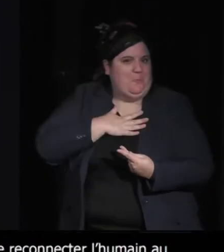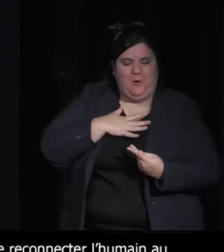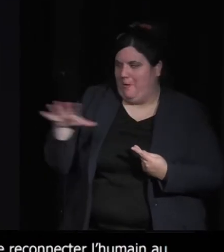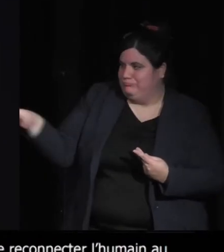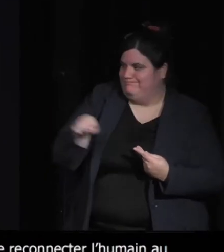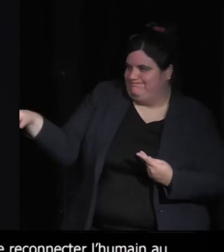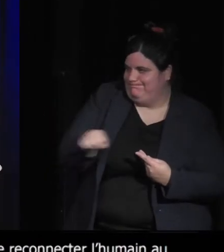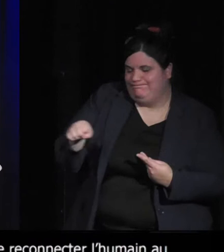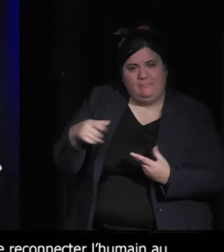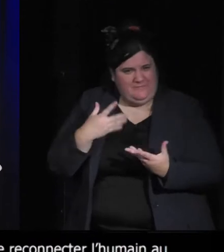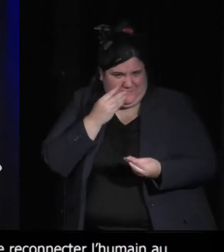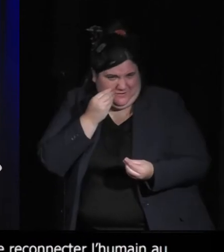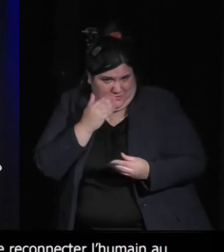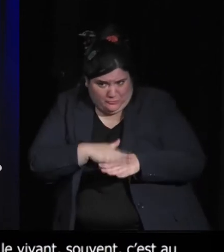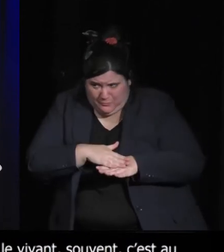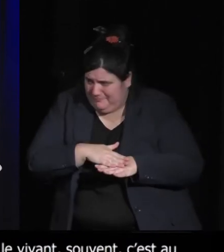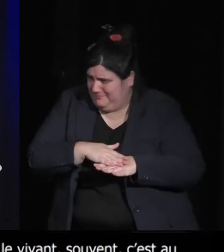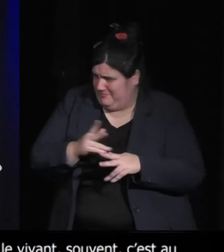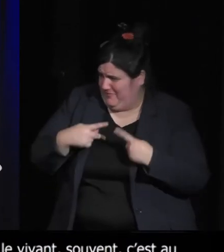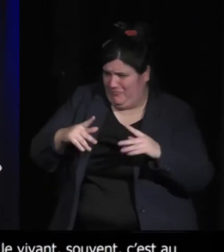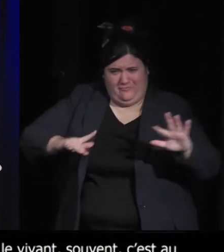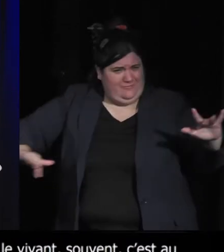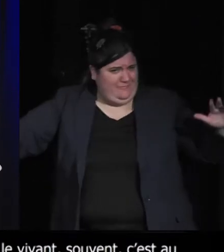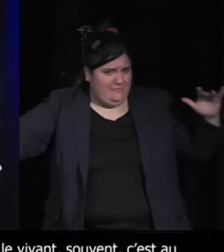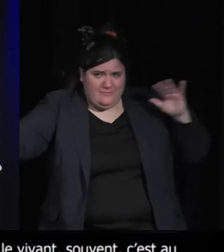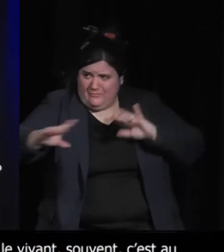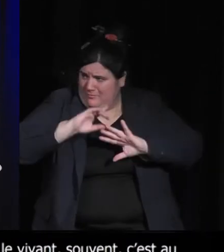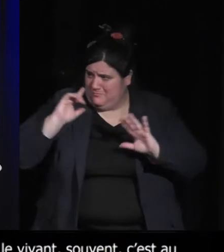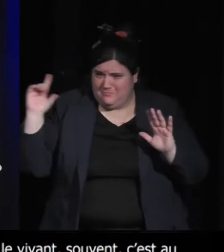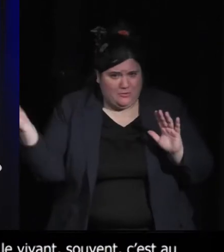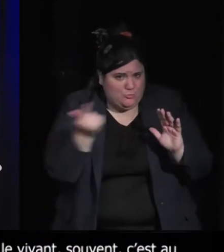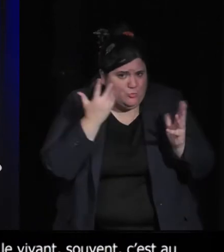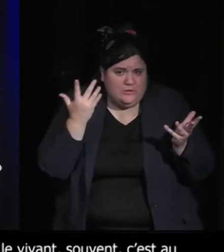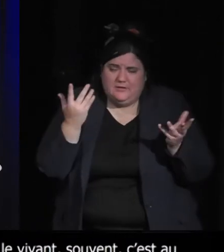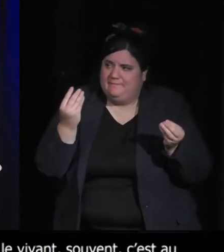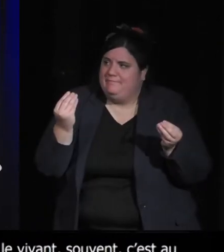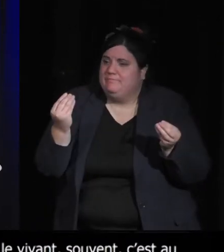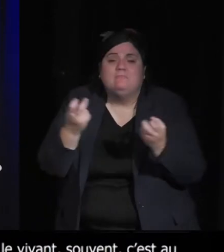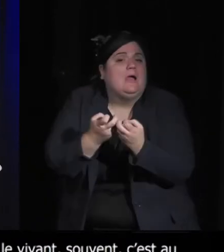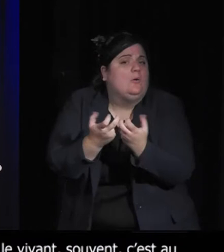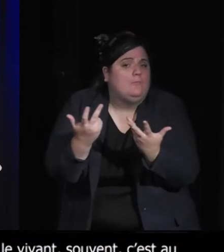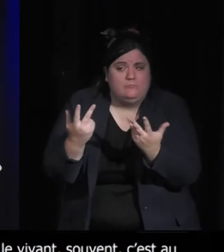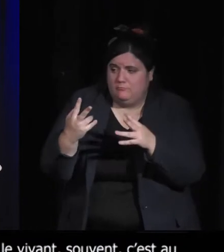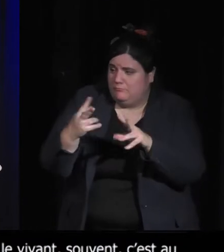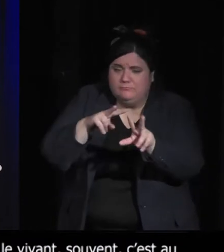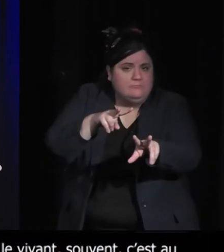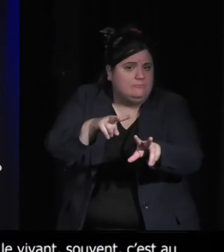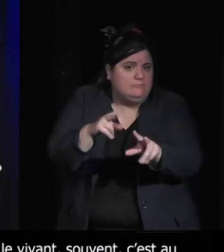le vivant est partout. Et par exemple, je ne pas, dans un jardin,